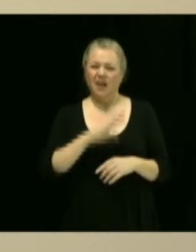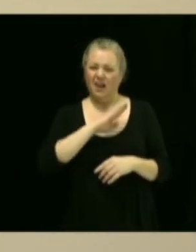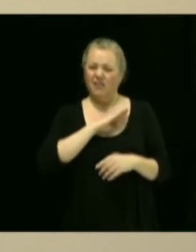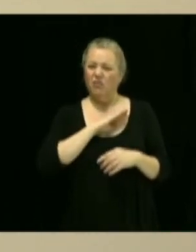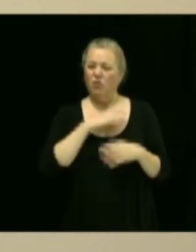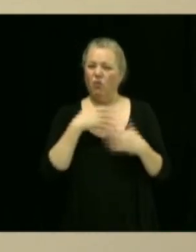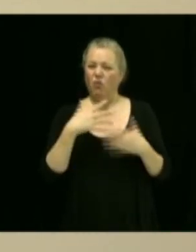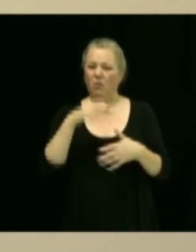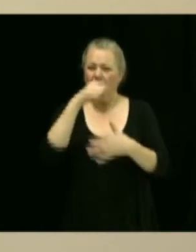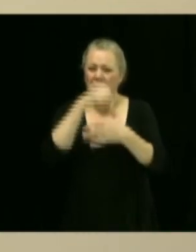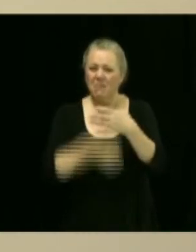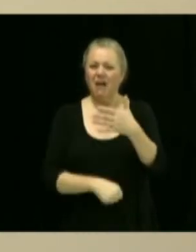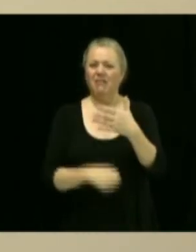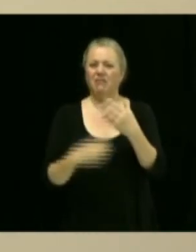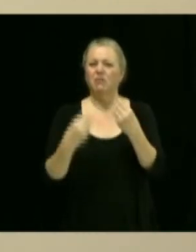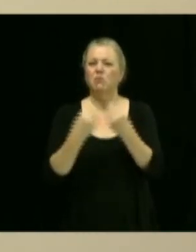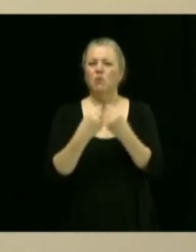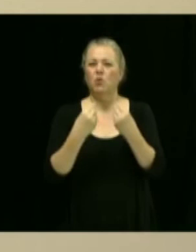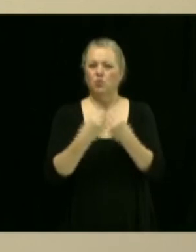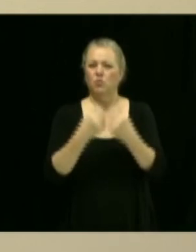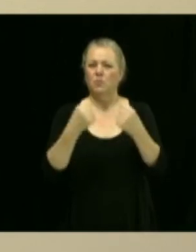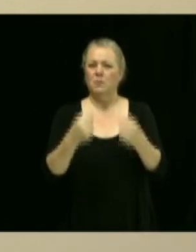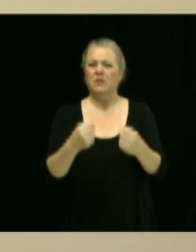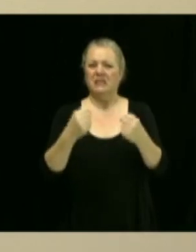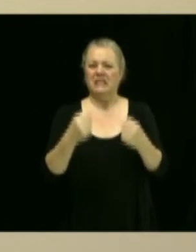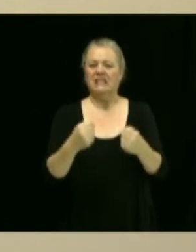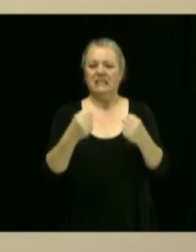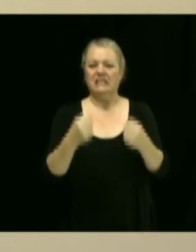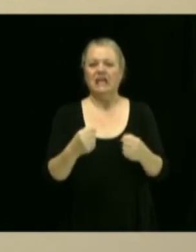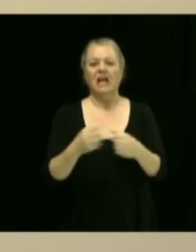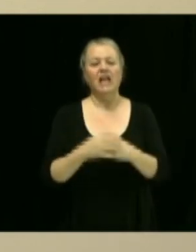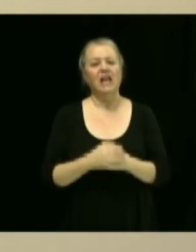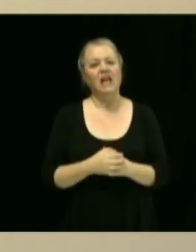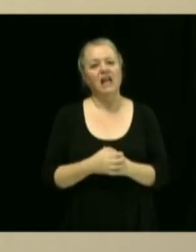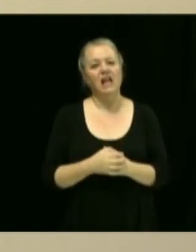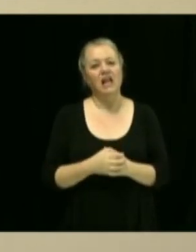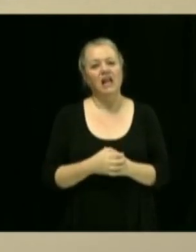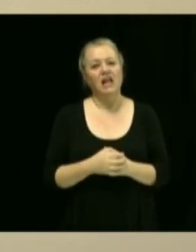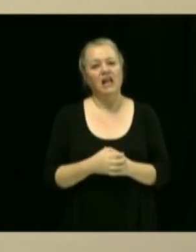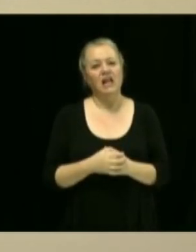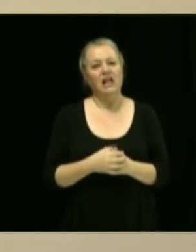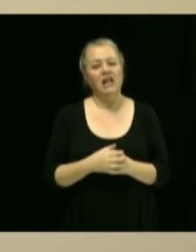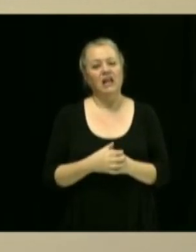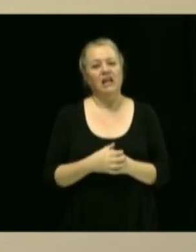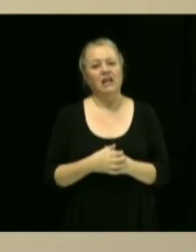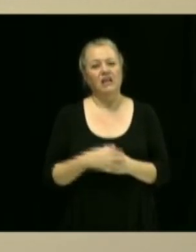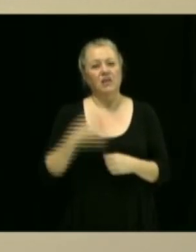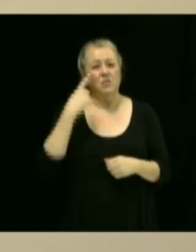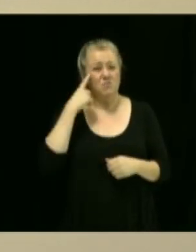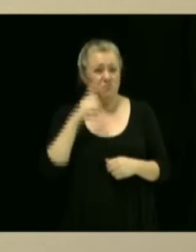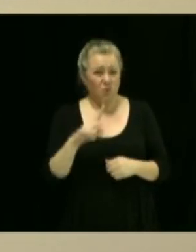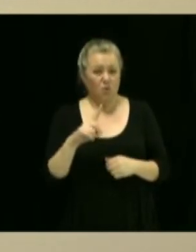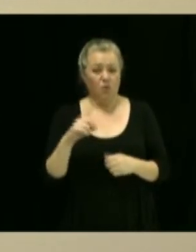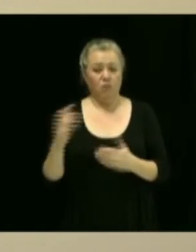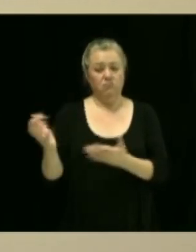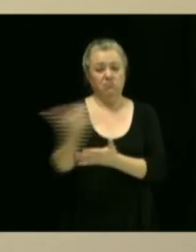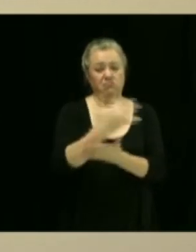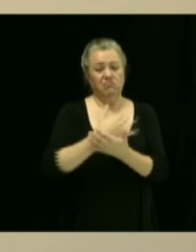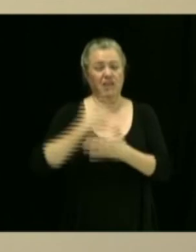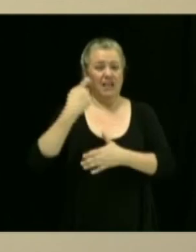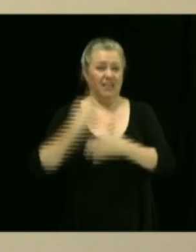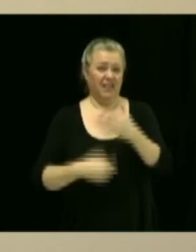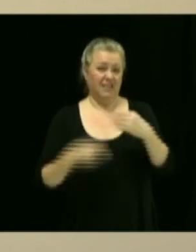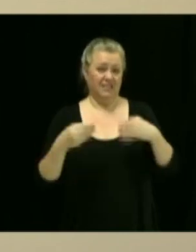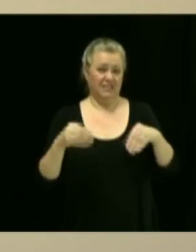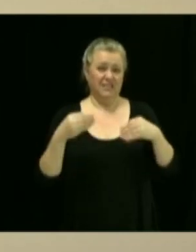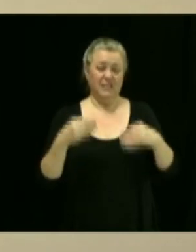de potentiel pour collectionner les taxes de commerce, surtout depuis le